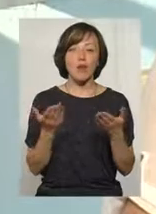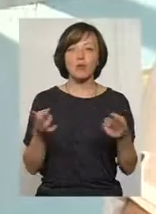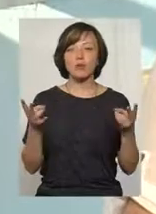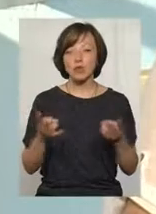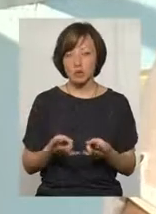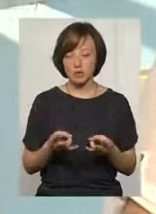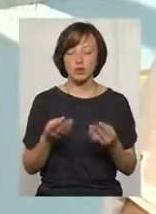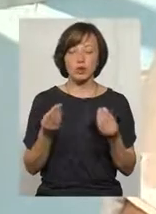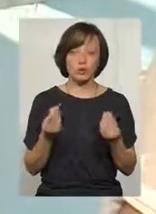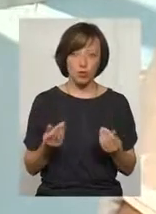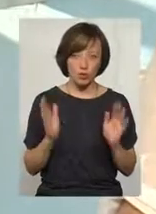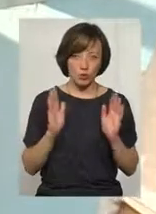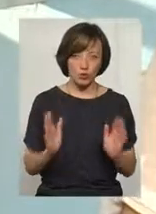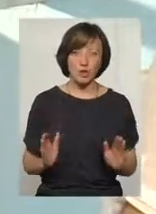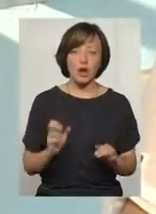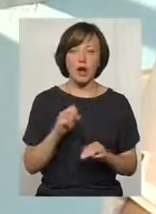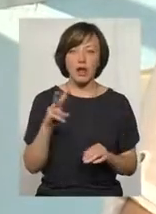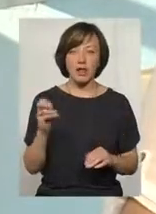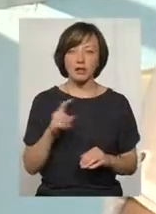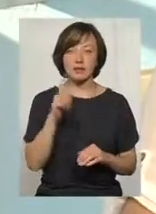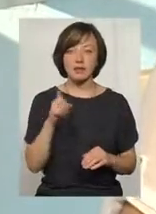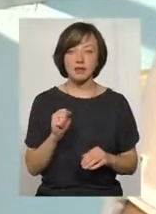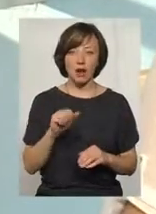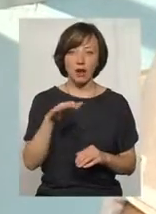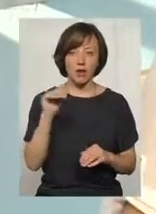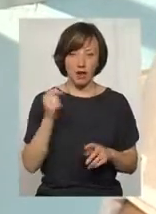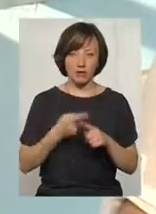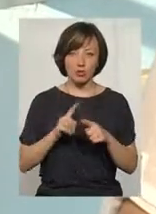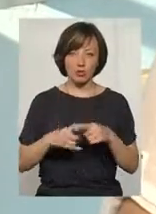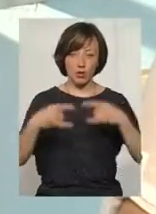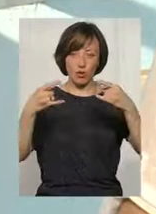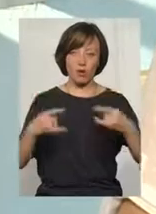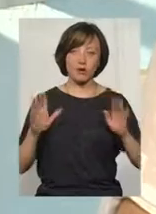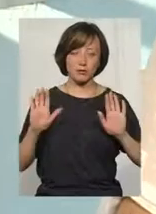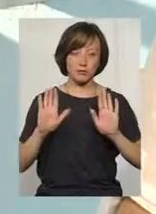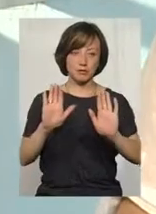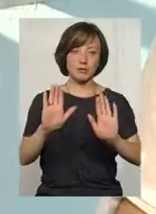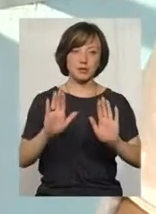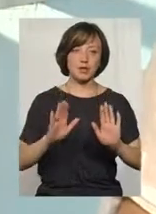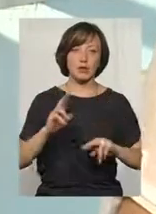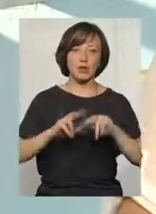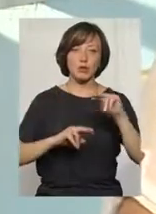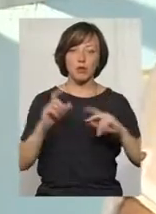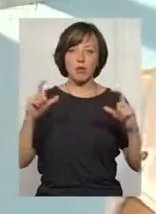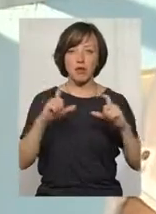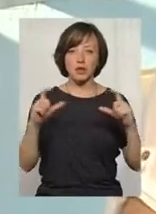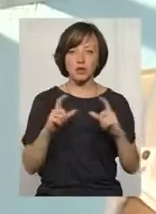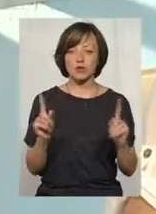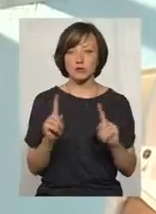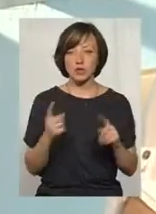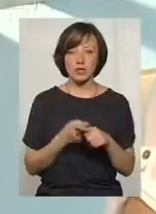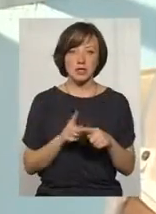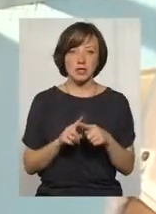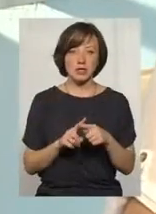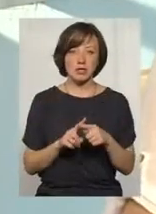потрібні для існування гроші, але отримуватиме за цей екран, за ці прибудови, магазинчики, там ще, там щось, ну